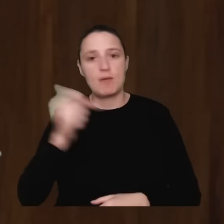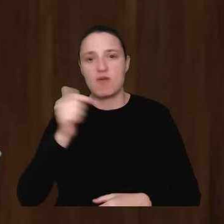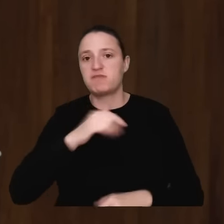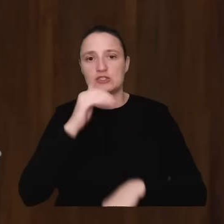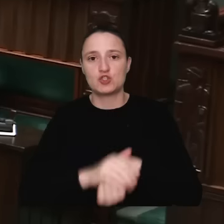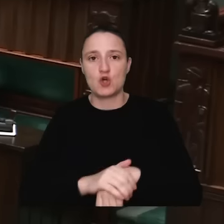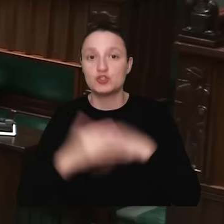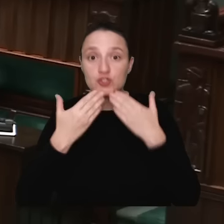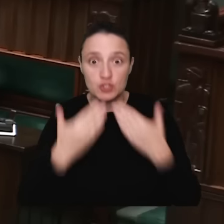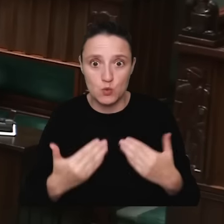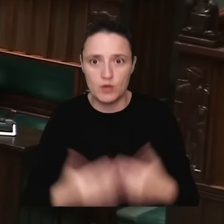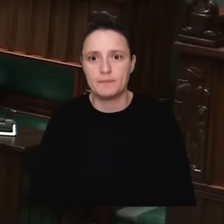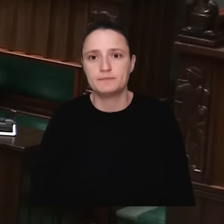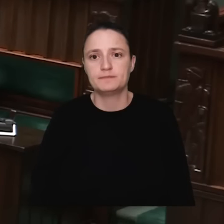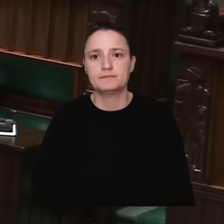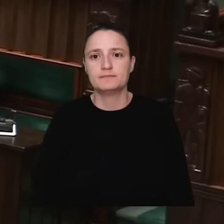dziękuję.